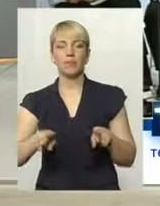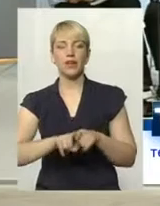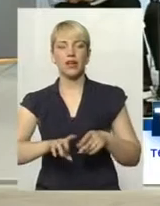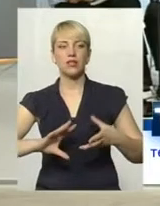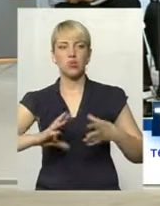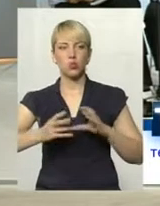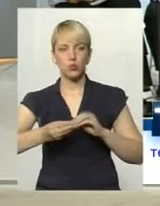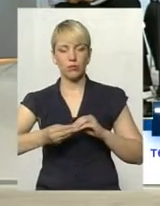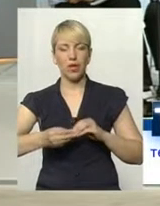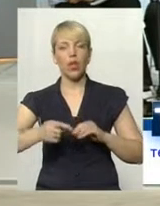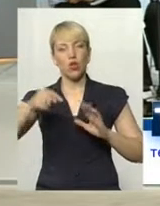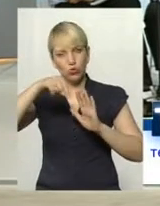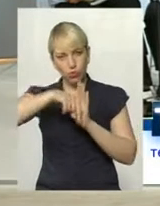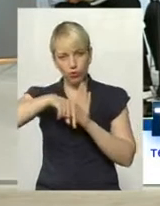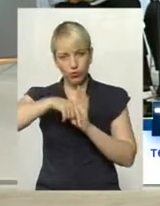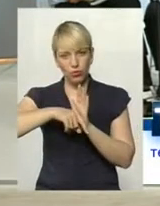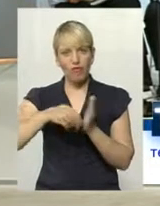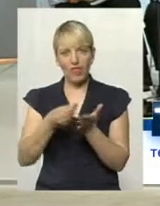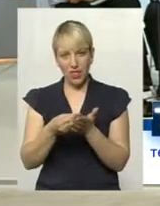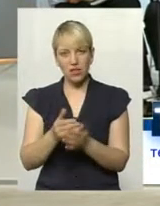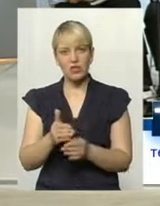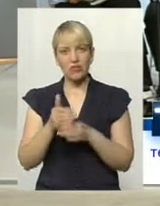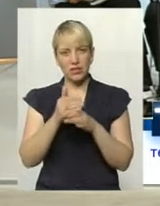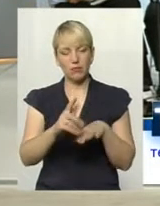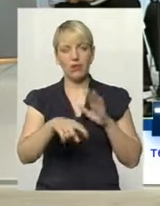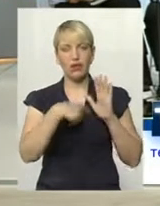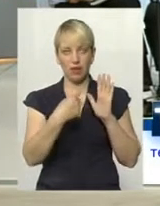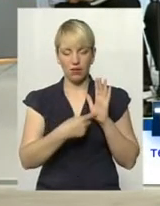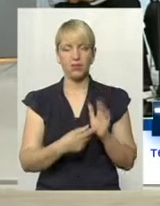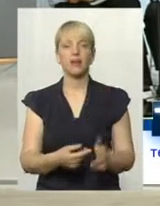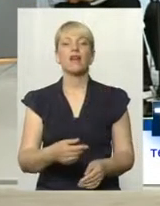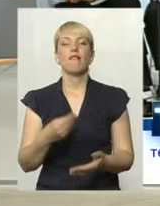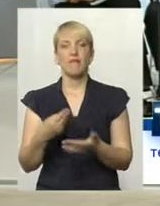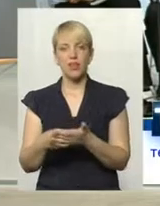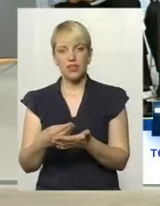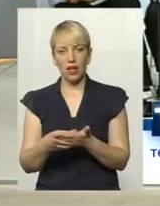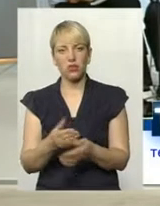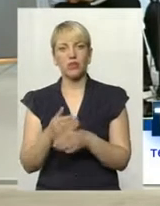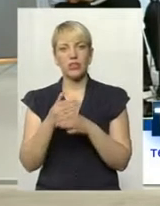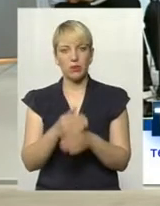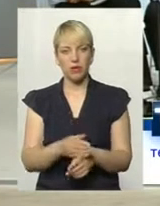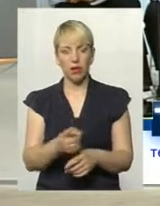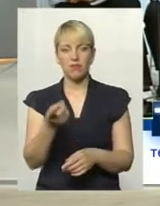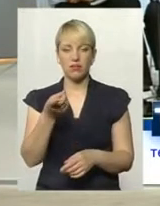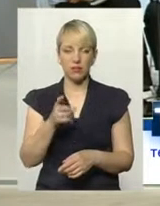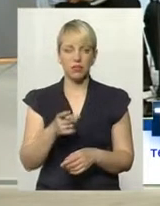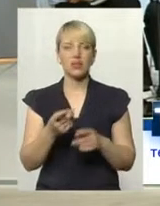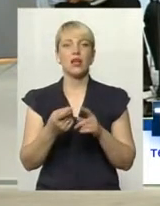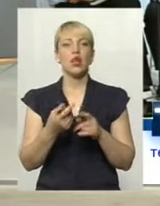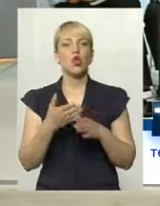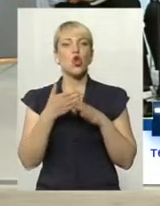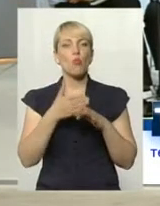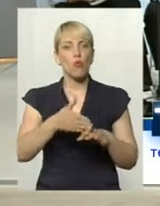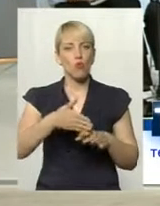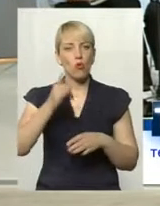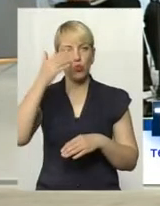Тобто фінансове сприяння? Фінансове сприяння, раз. Допомога, розуміння. Наприклад, зараз також